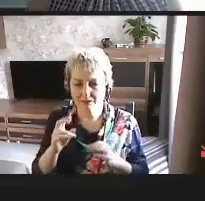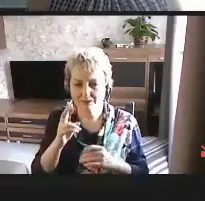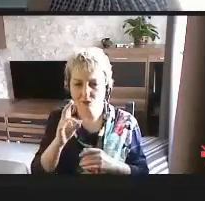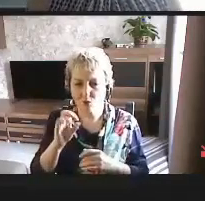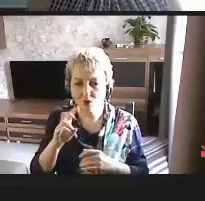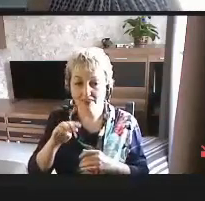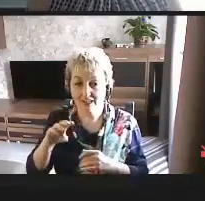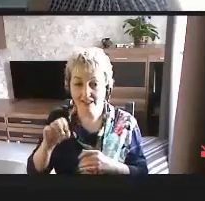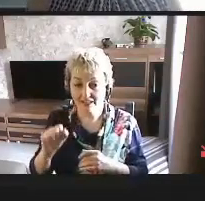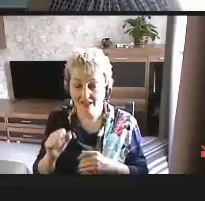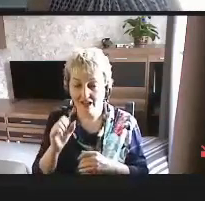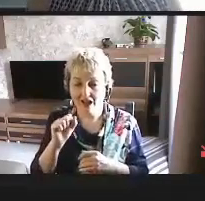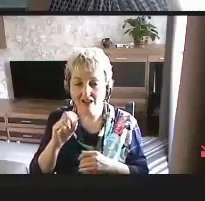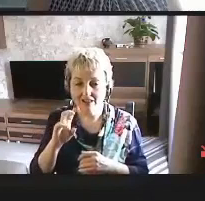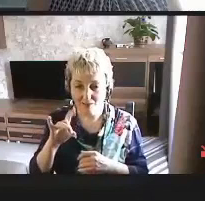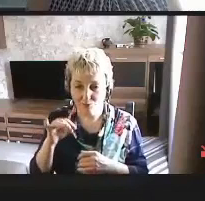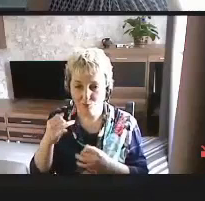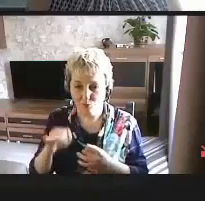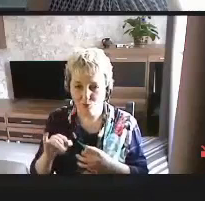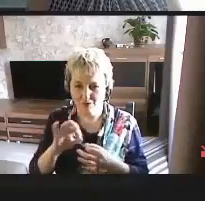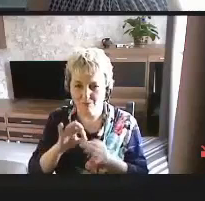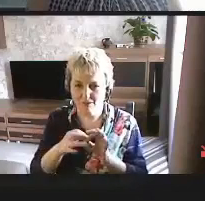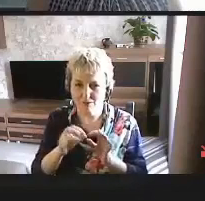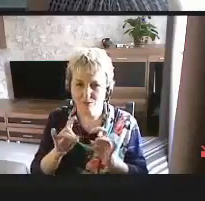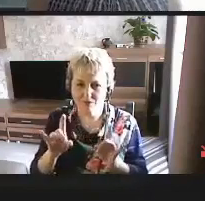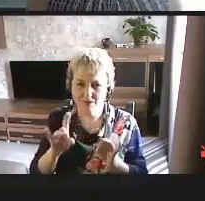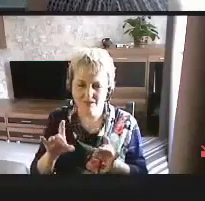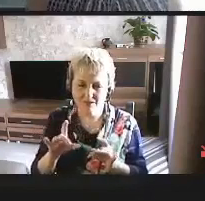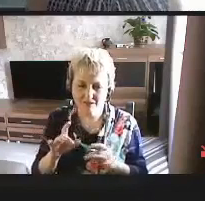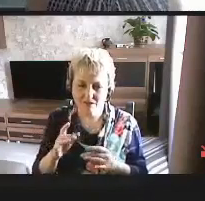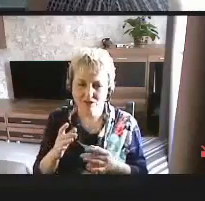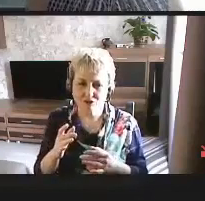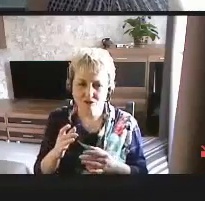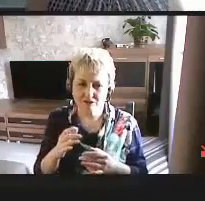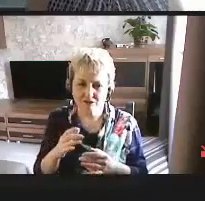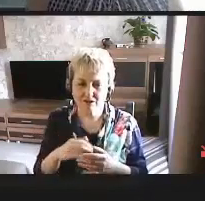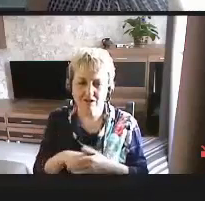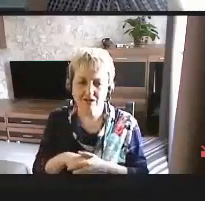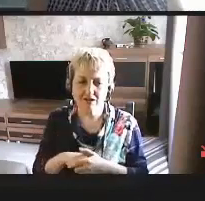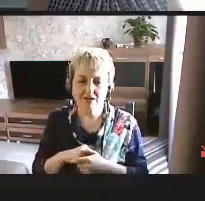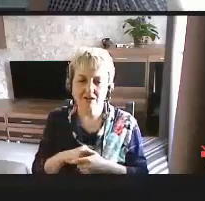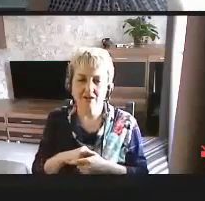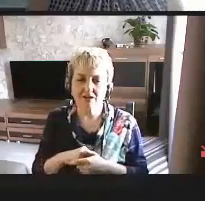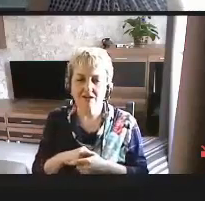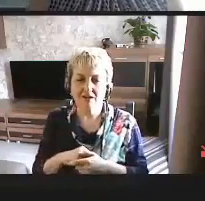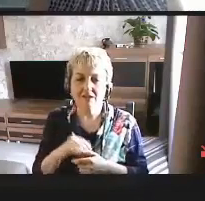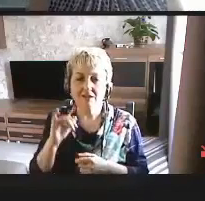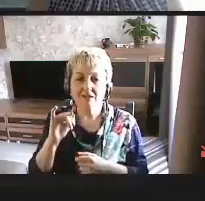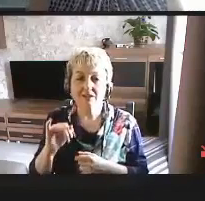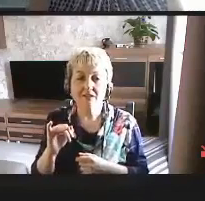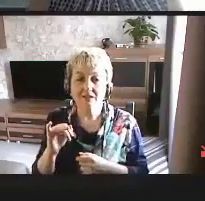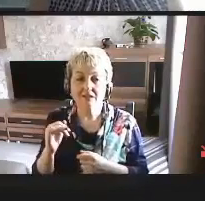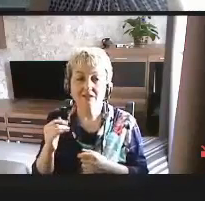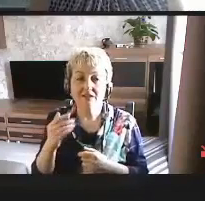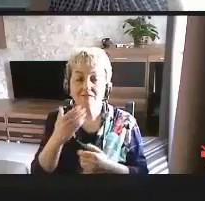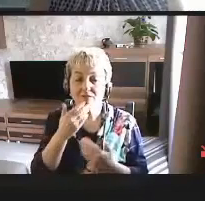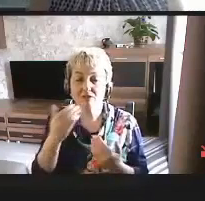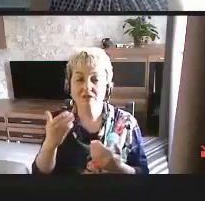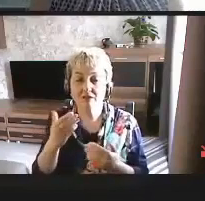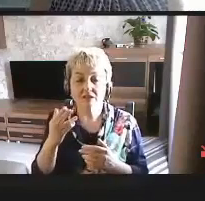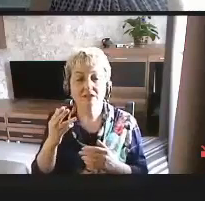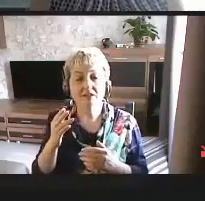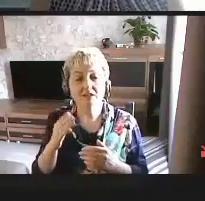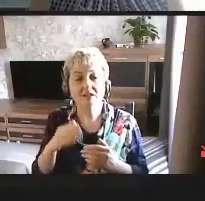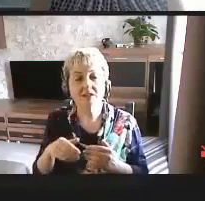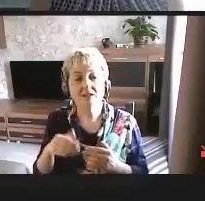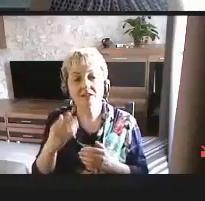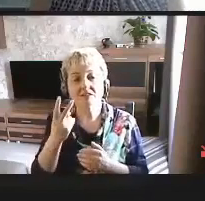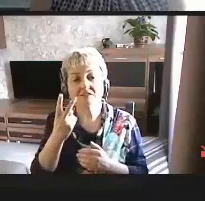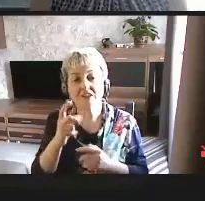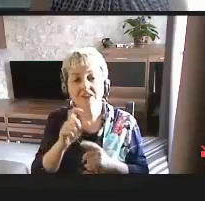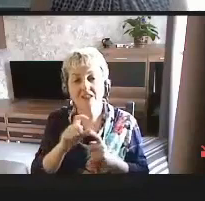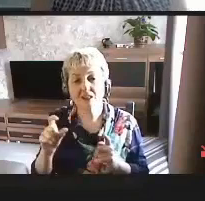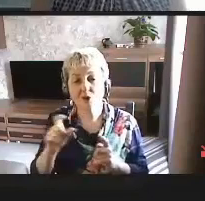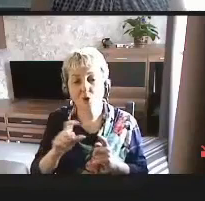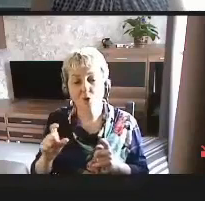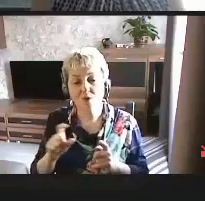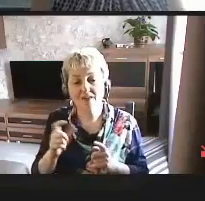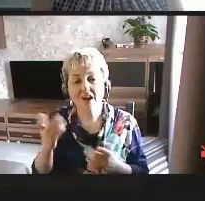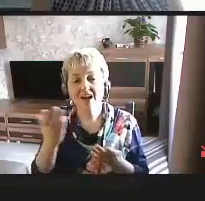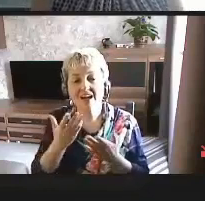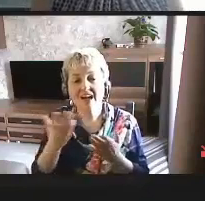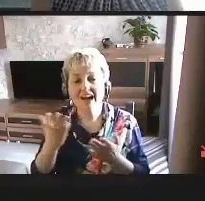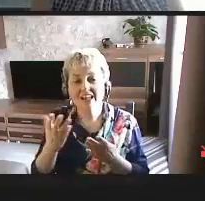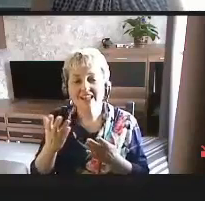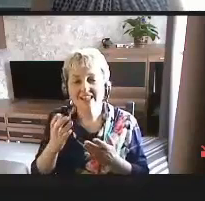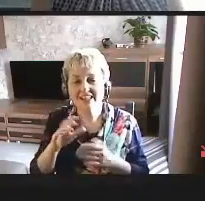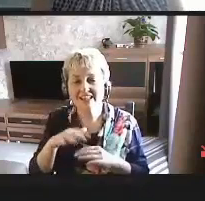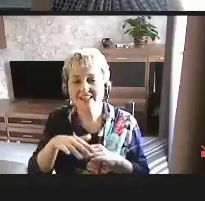Анатолий расскажет, я уверена, гораздо подробнее. Ну и наконец, два слова о том, собственно, в каких